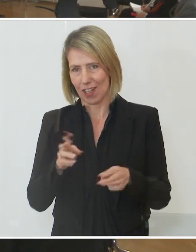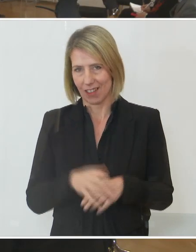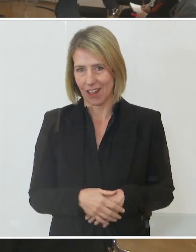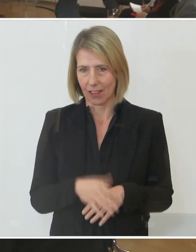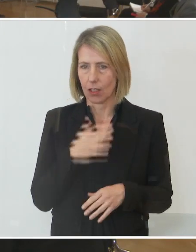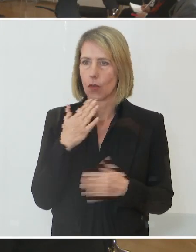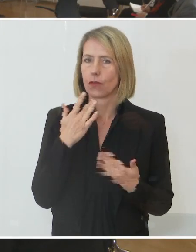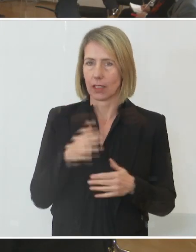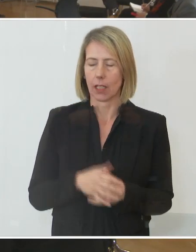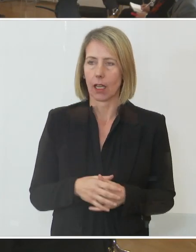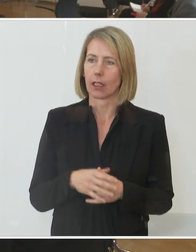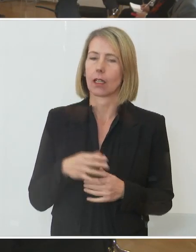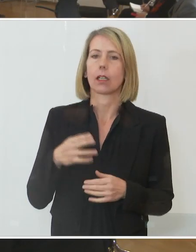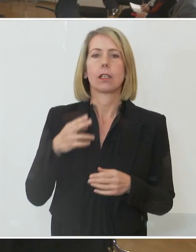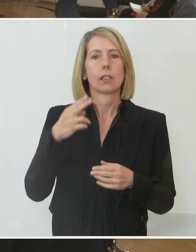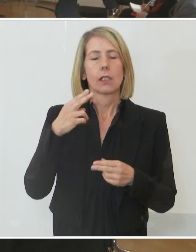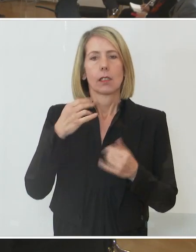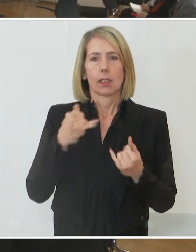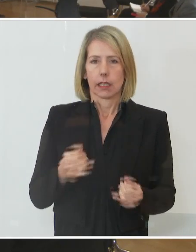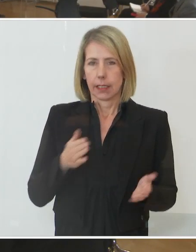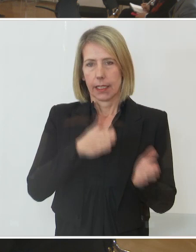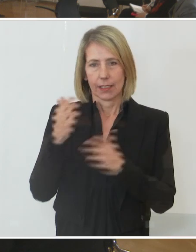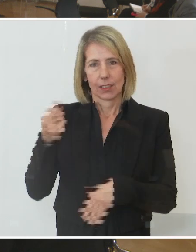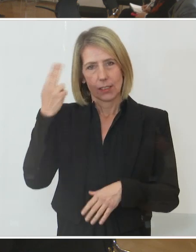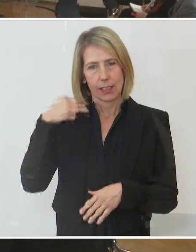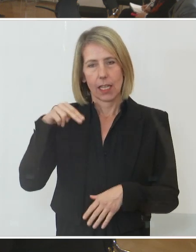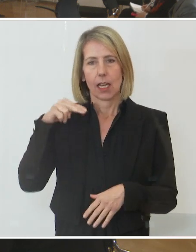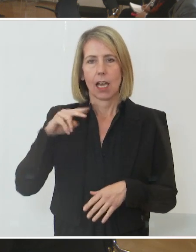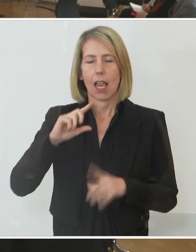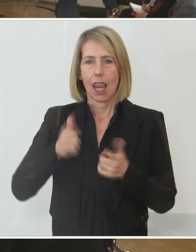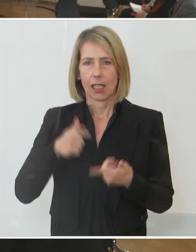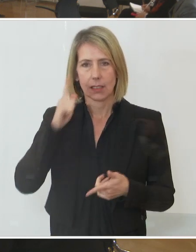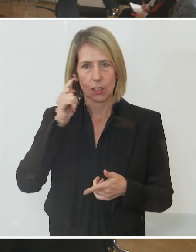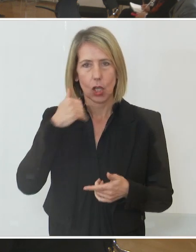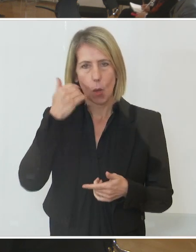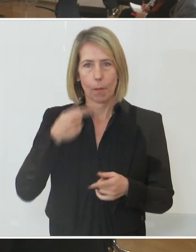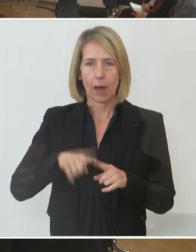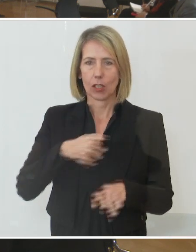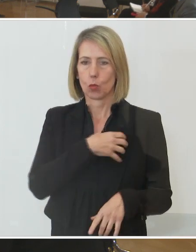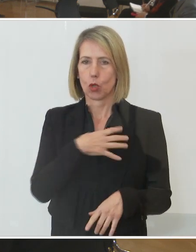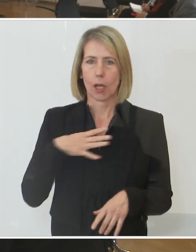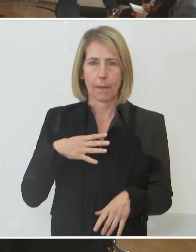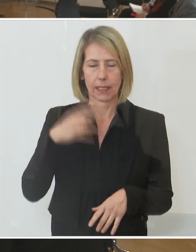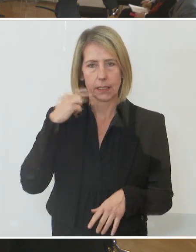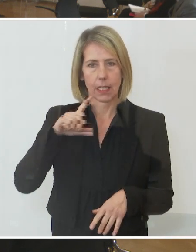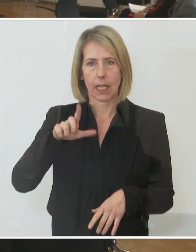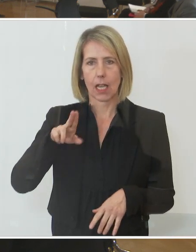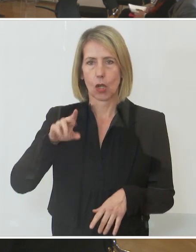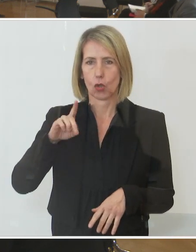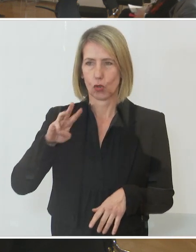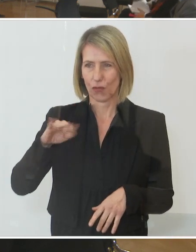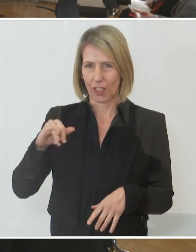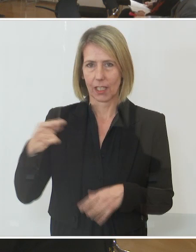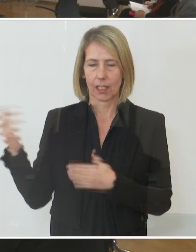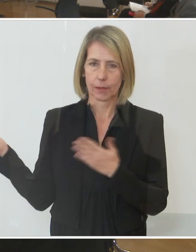Vielen Dank, Herr Landeshauptmann. Das Wort steht beim Wiener Bürgermeister und Landeshauptmann Michael Ludwig. Bitteschön. Meine sehr geehrten